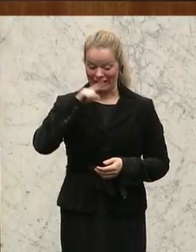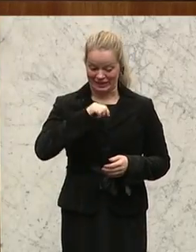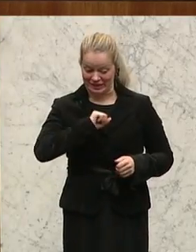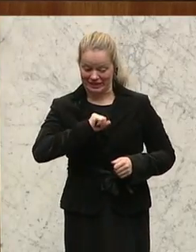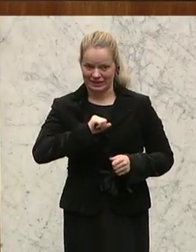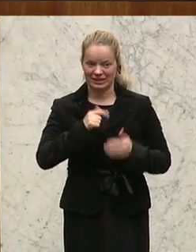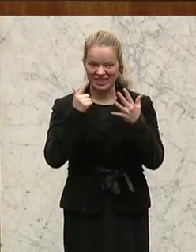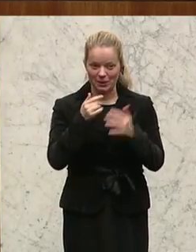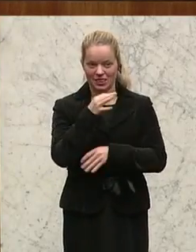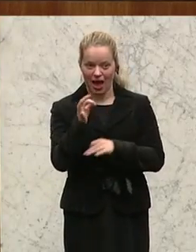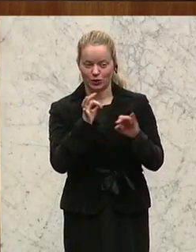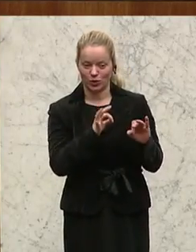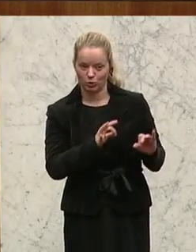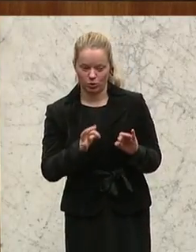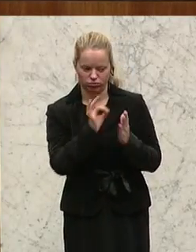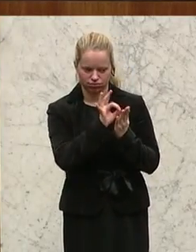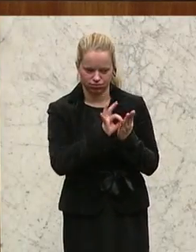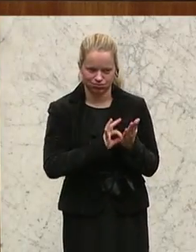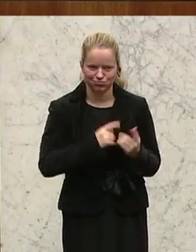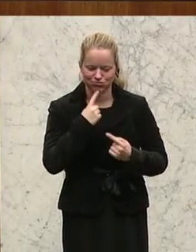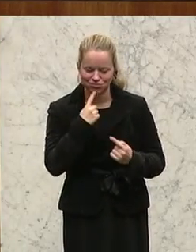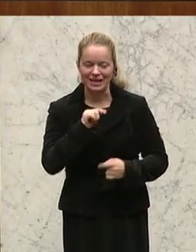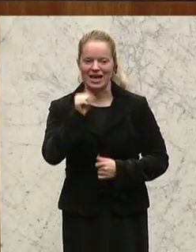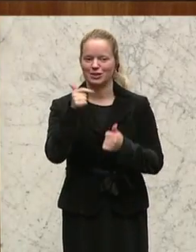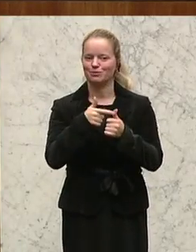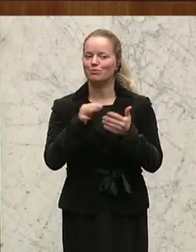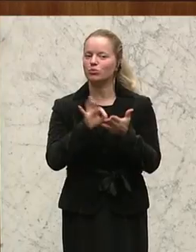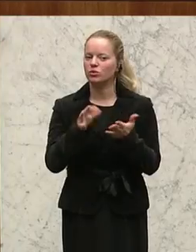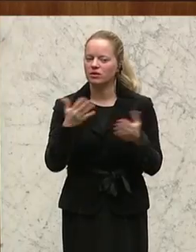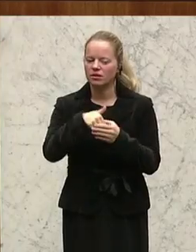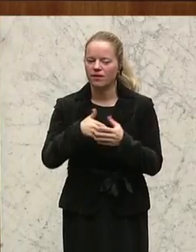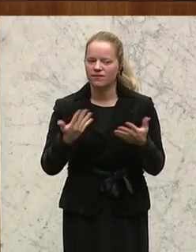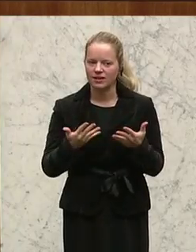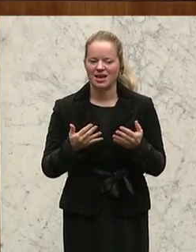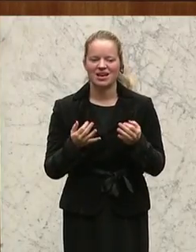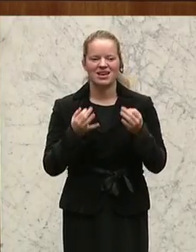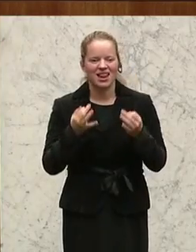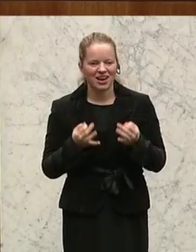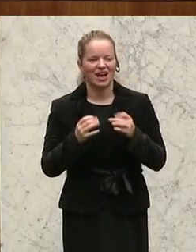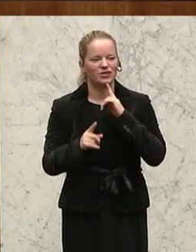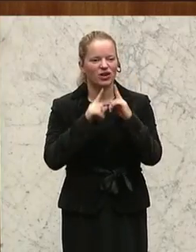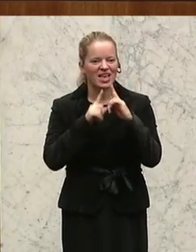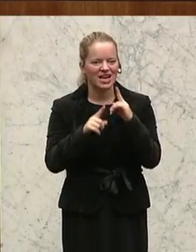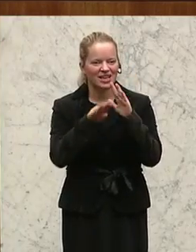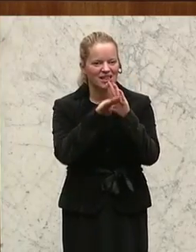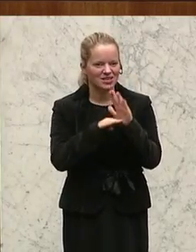Tagesordnungspunkte zu ziehen. Ich beginne mit dem ersten Punkt, da geht es um das Gelegenheitsverkehrsgesetz.